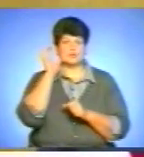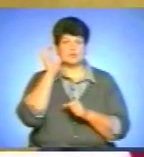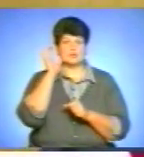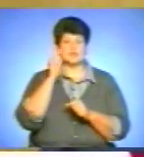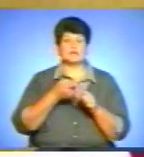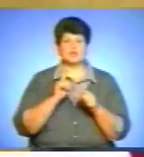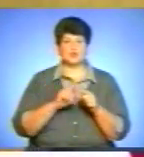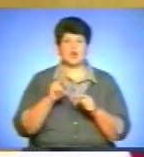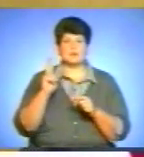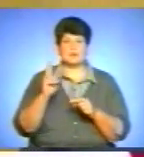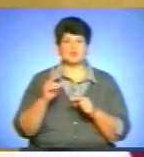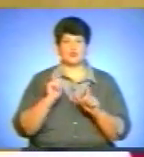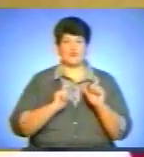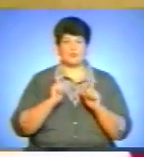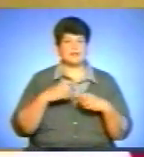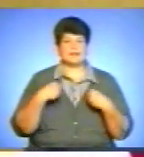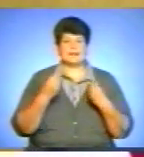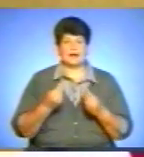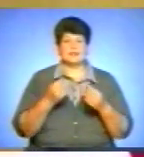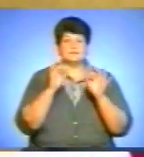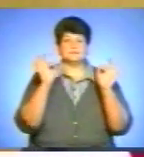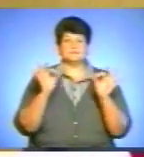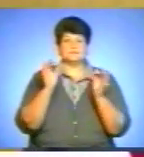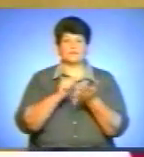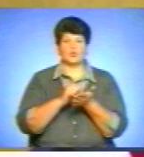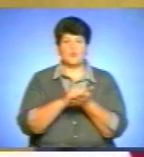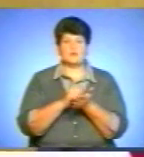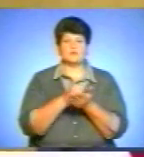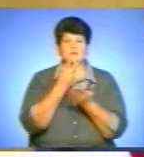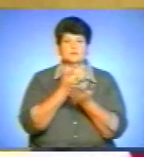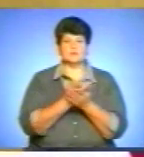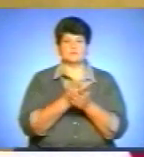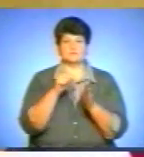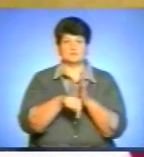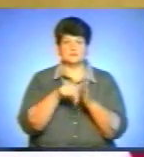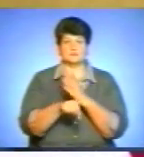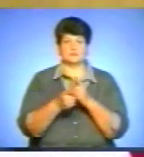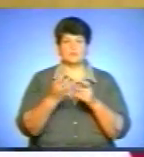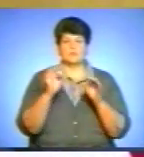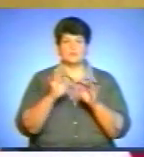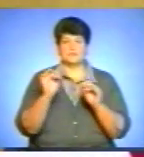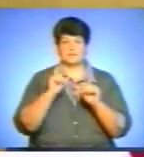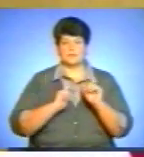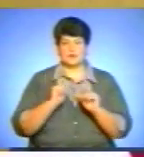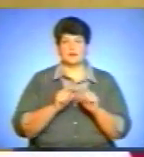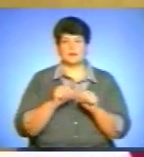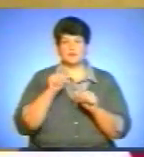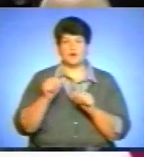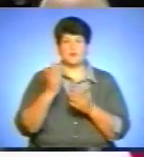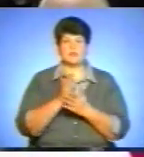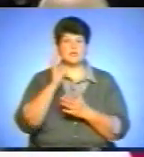Кременецького вузу. Мені не надали жодного документу, який би характеризував діяльність цього вузу. І сьогодні ми мали, крім того, заслухати ректора.